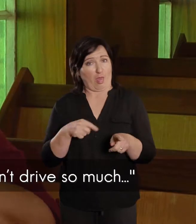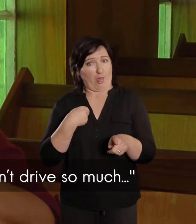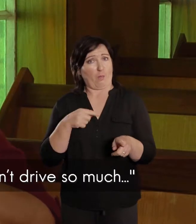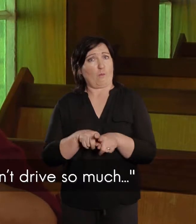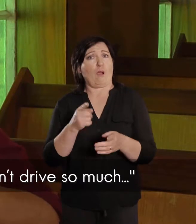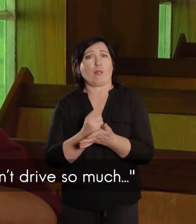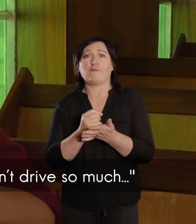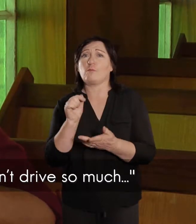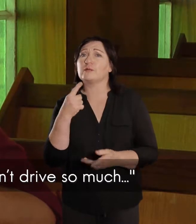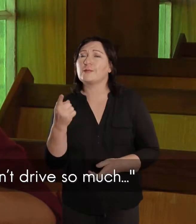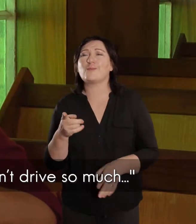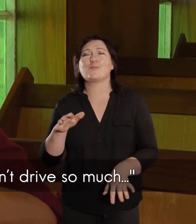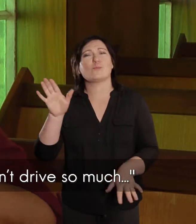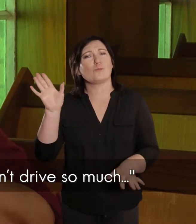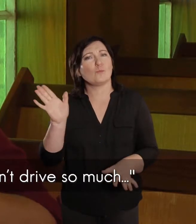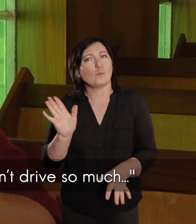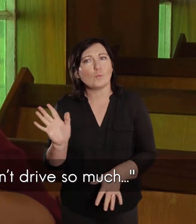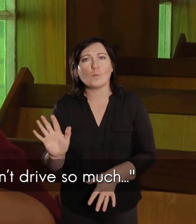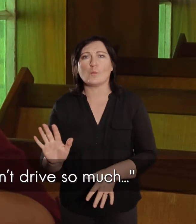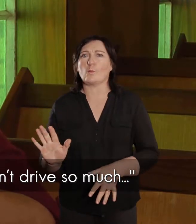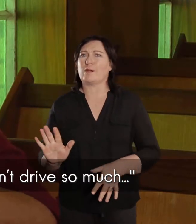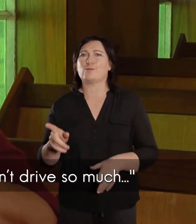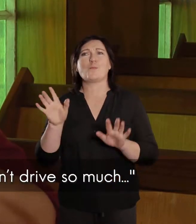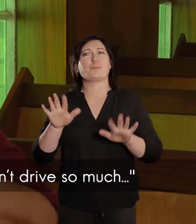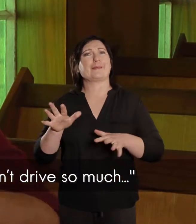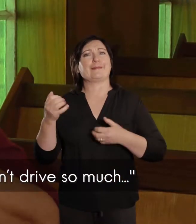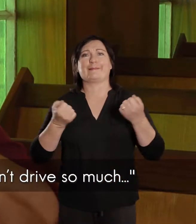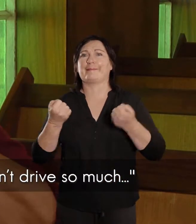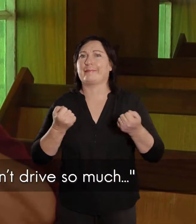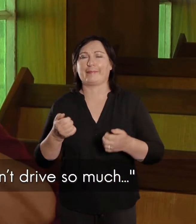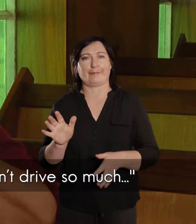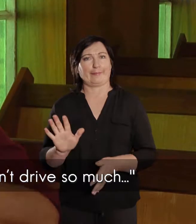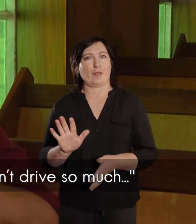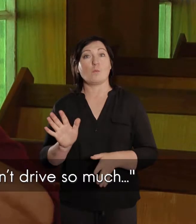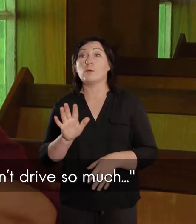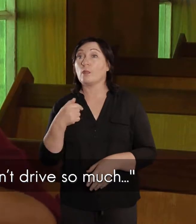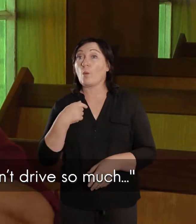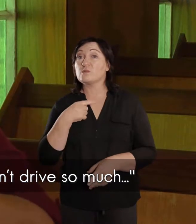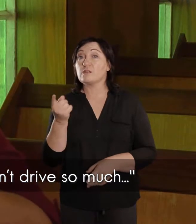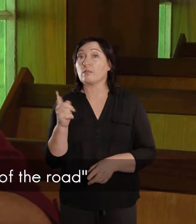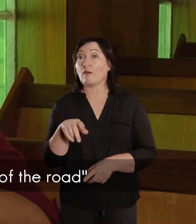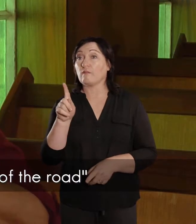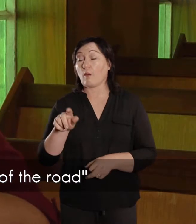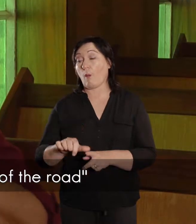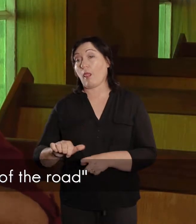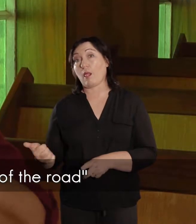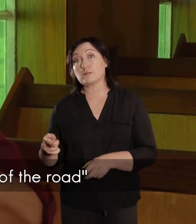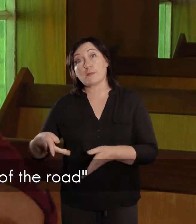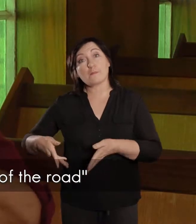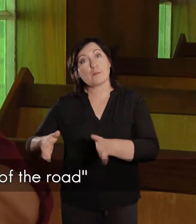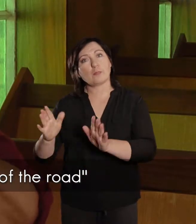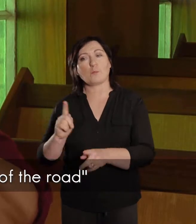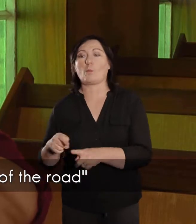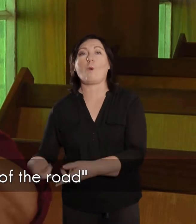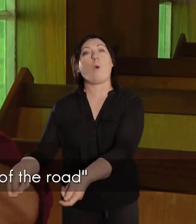maar ek het altijd ook vir hom gesê moet nie doen die pit moet nie so baie rei nie moet nie let ons doen